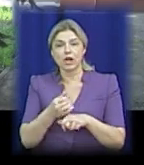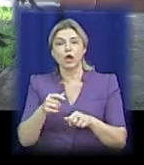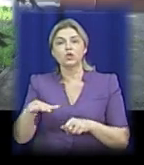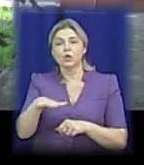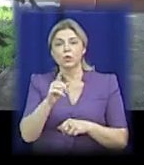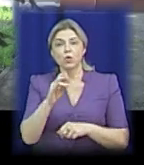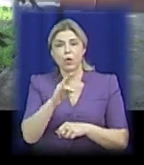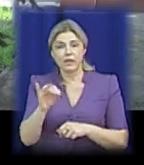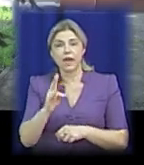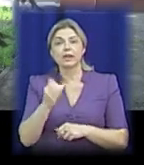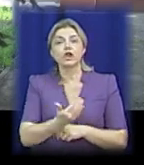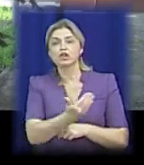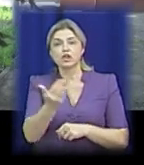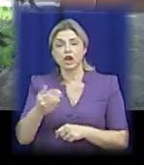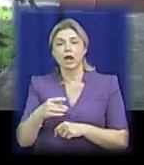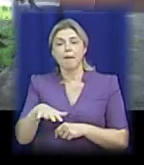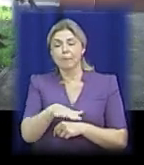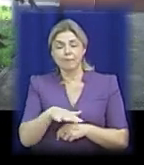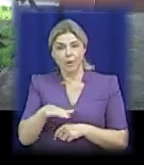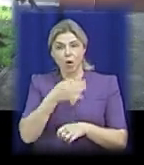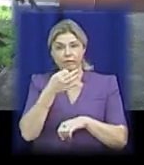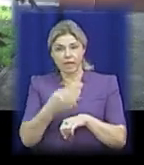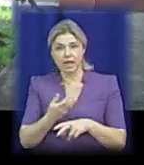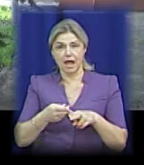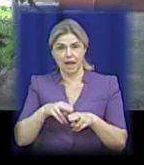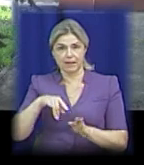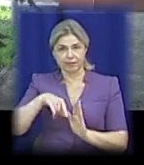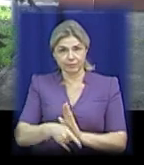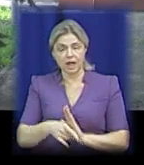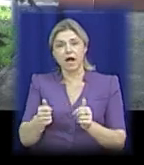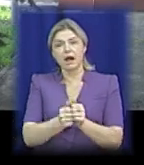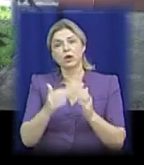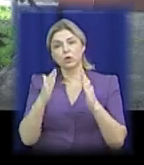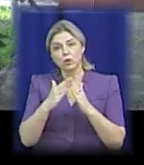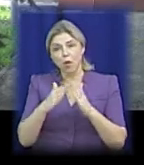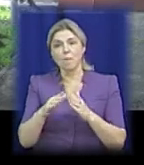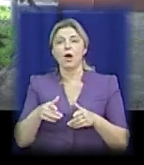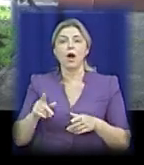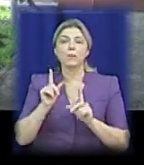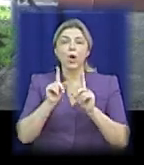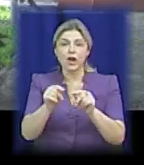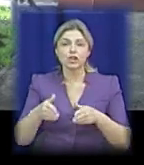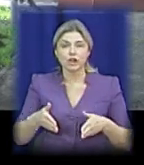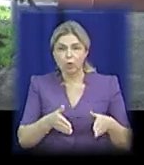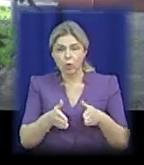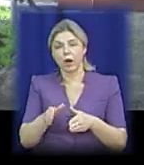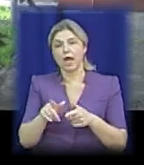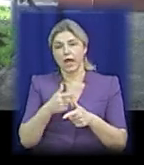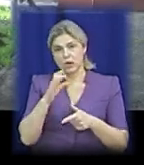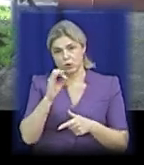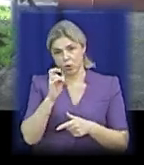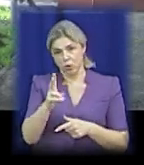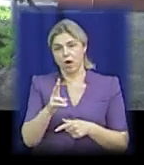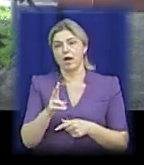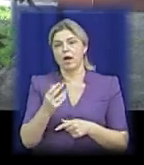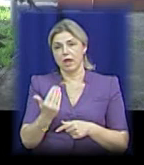на чиїй зоні відповідальності знаходиться дане пошкодження, при будинкової території, проїжджої частини і строки їх усунення». «При